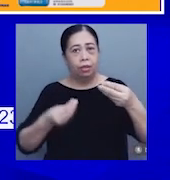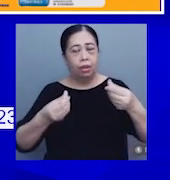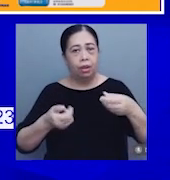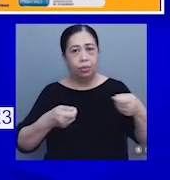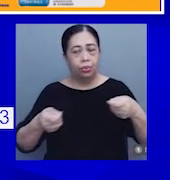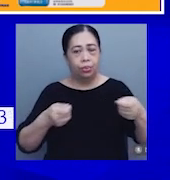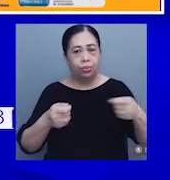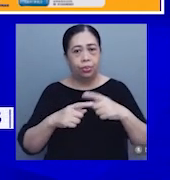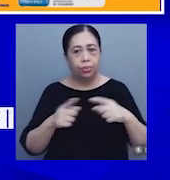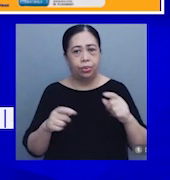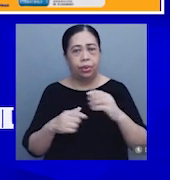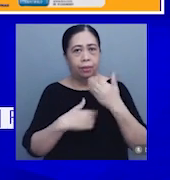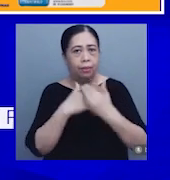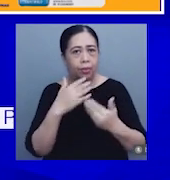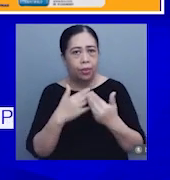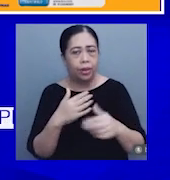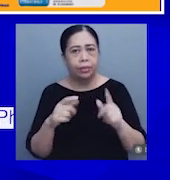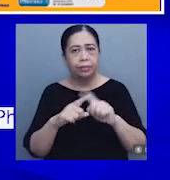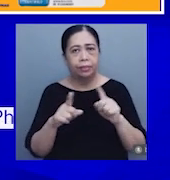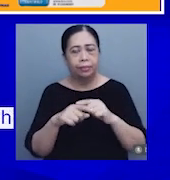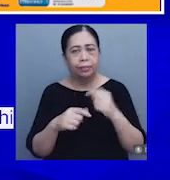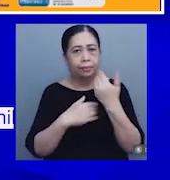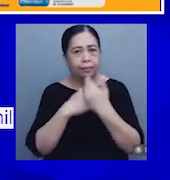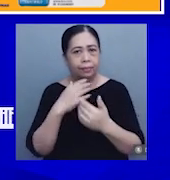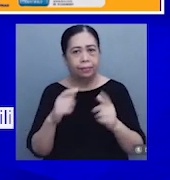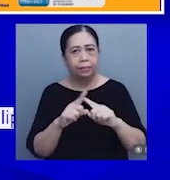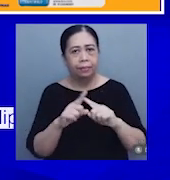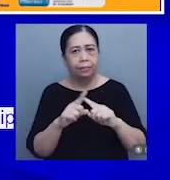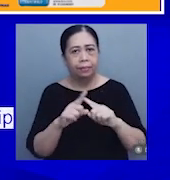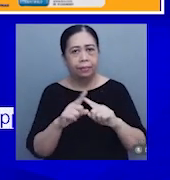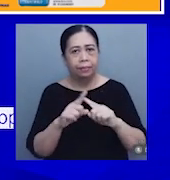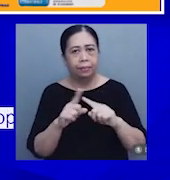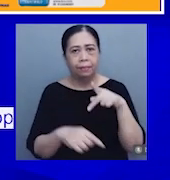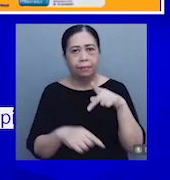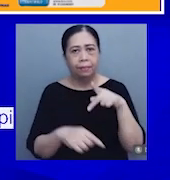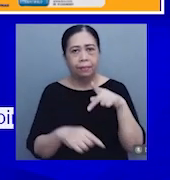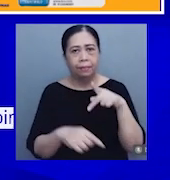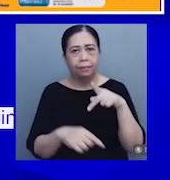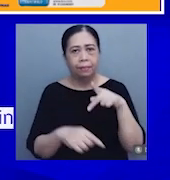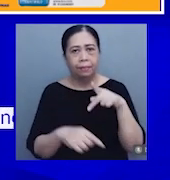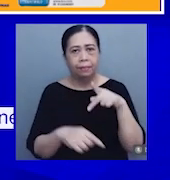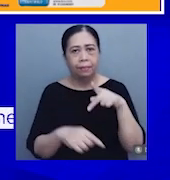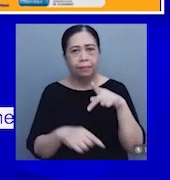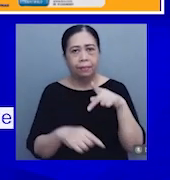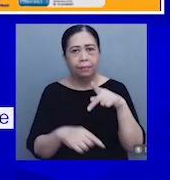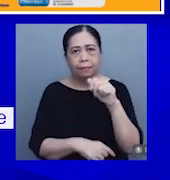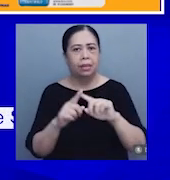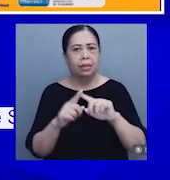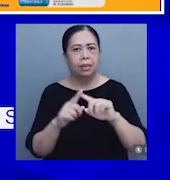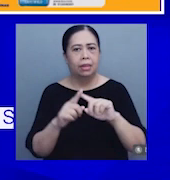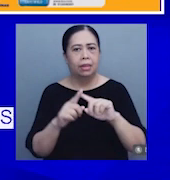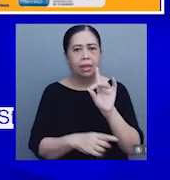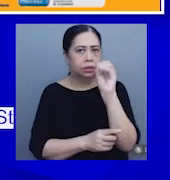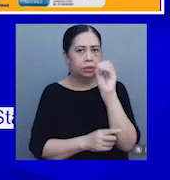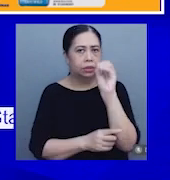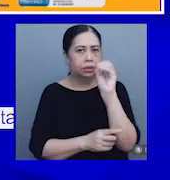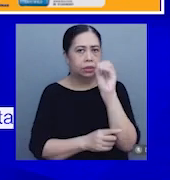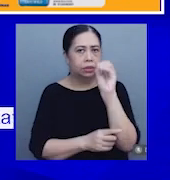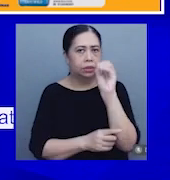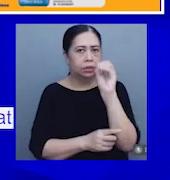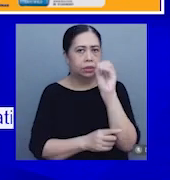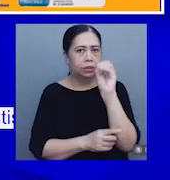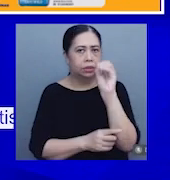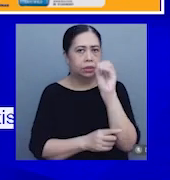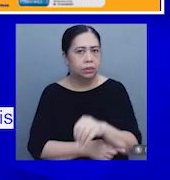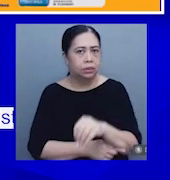other bakery products, pasta products, and other cereals na may 8.0% inflation. Meat